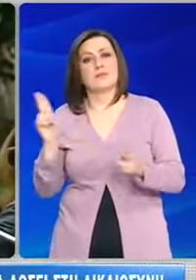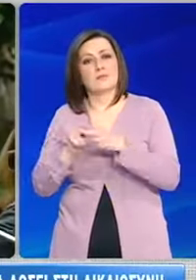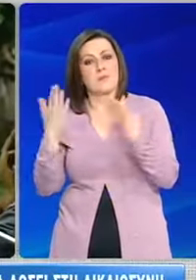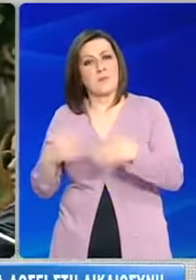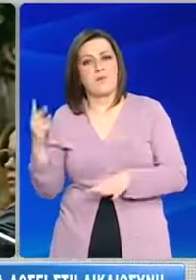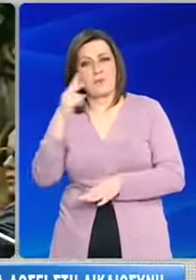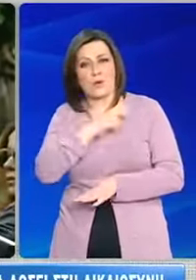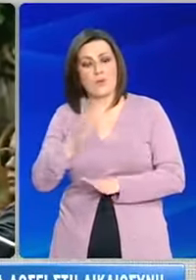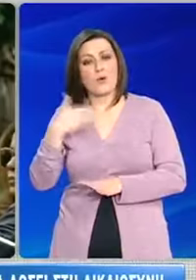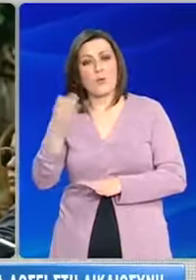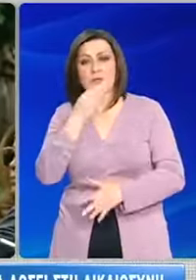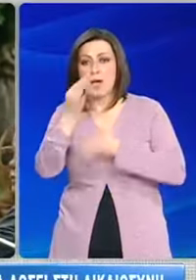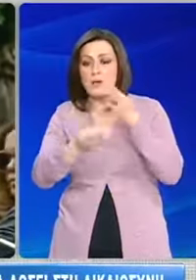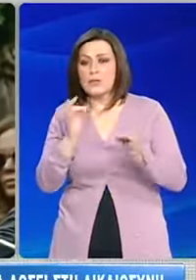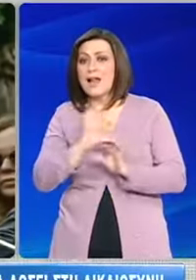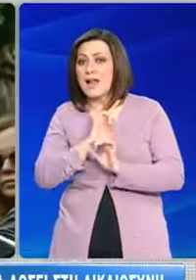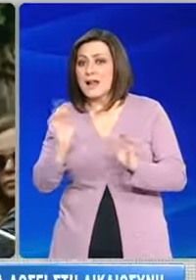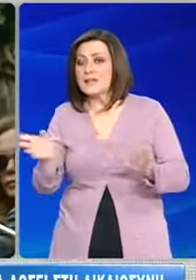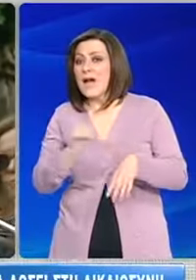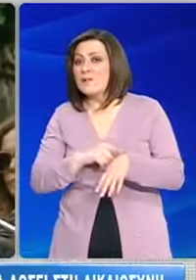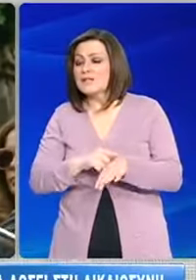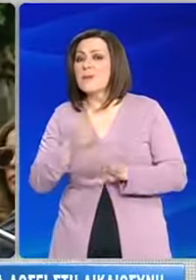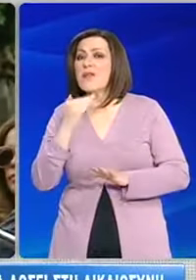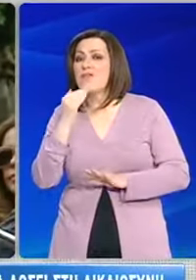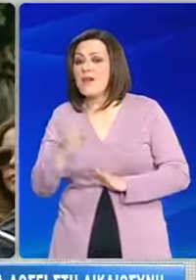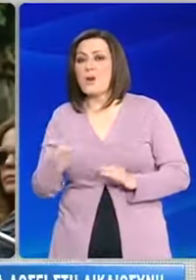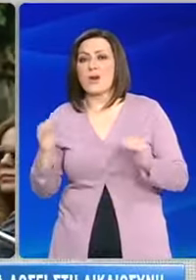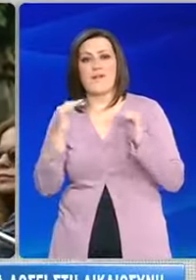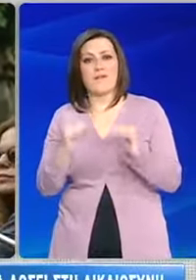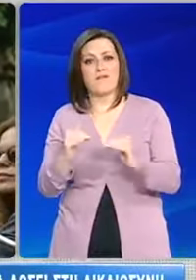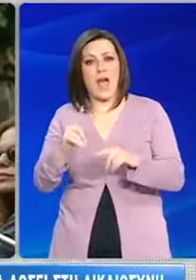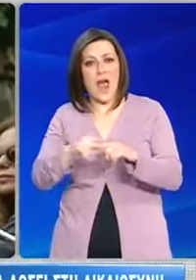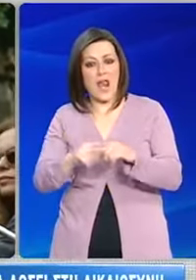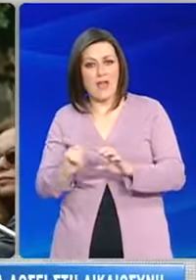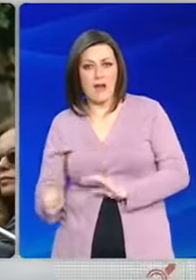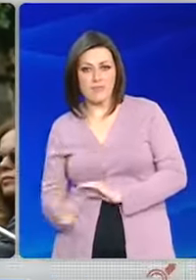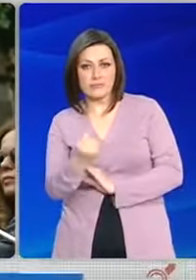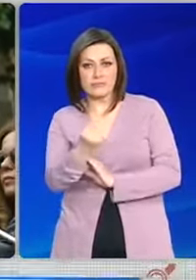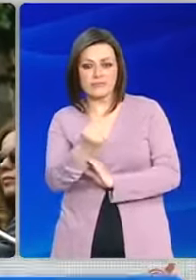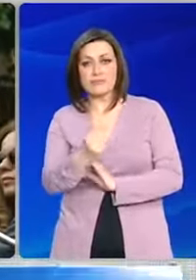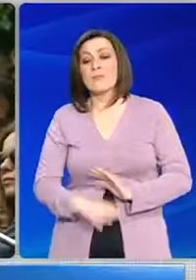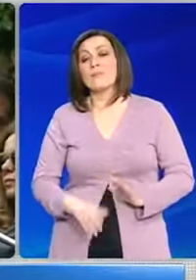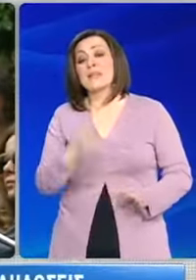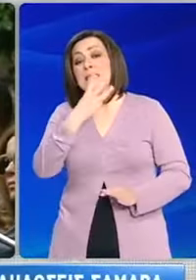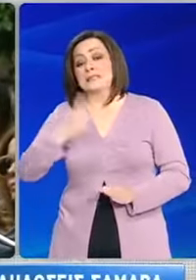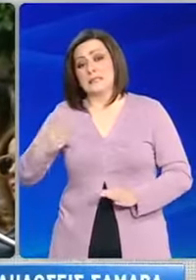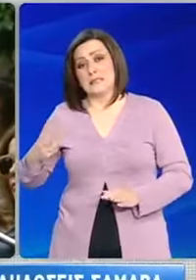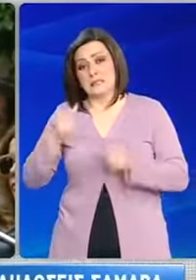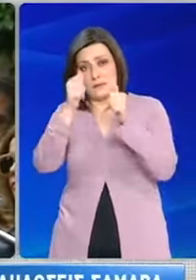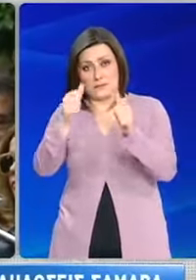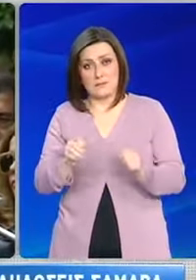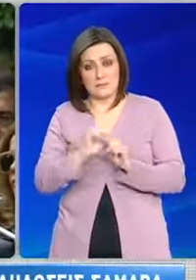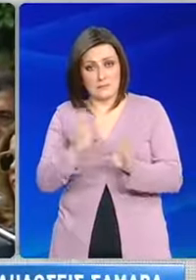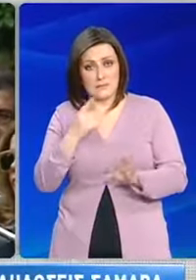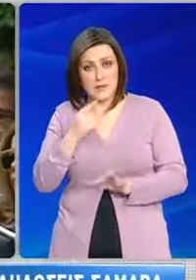Πρωθυπουργό επεσήμανε ότι κανείς δεν μπορεί να υπονομεύσει τη σταθερότητα της χώρας. Ο ΣΥΡΙΖΑ σε ανακοίνωσή του αναφέρει ότι μπορεί ο